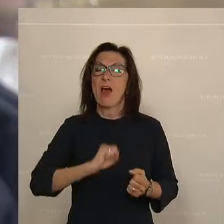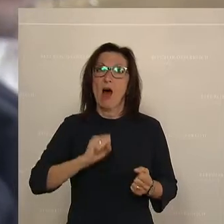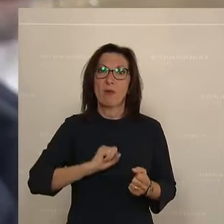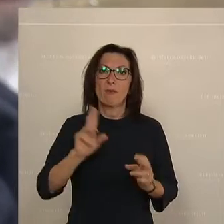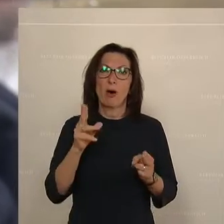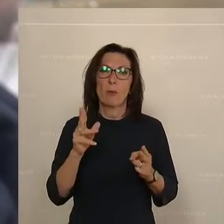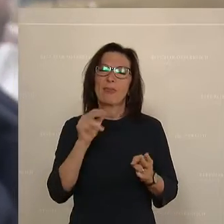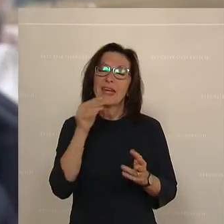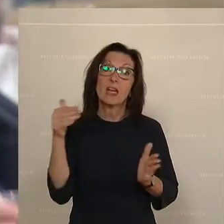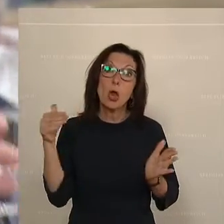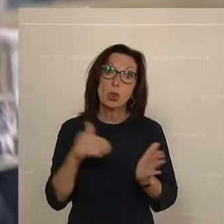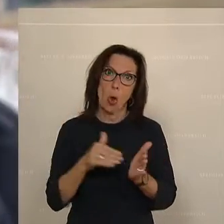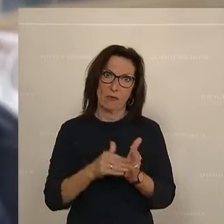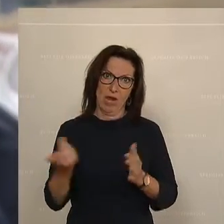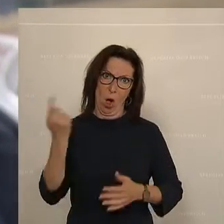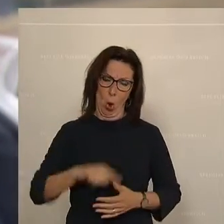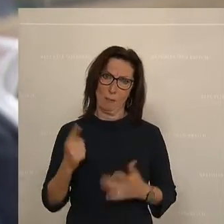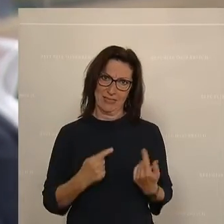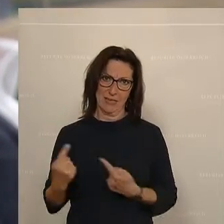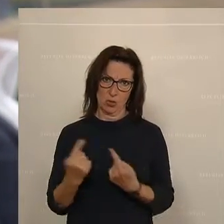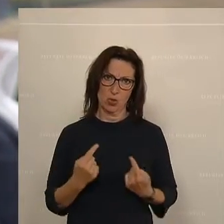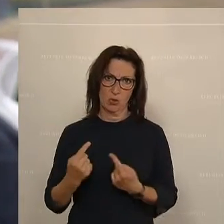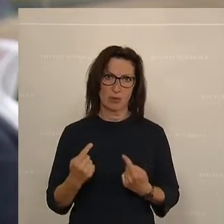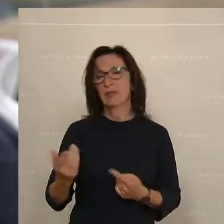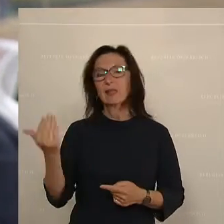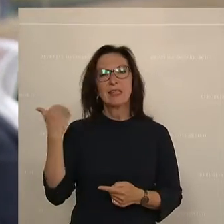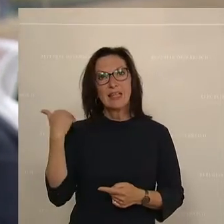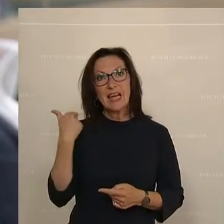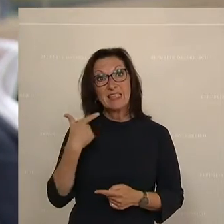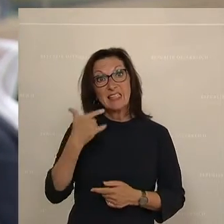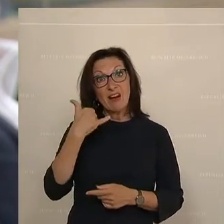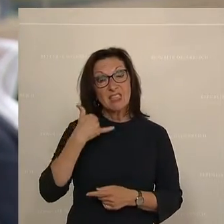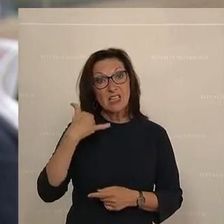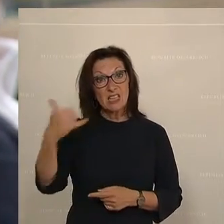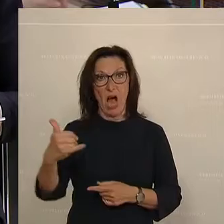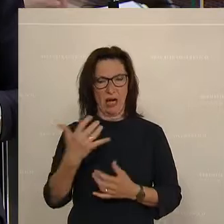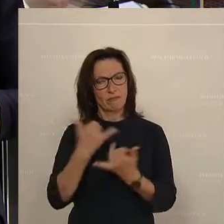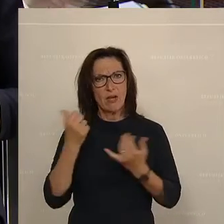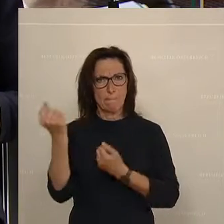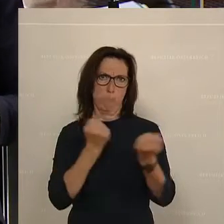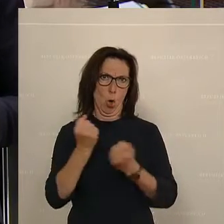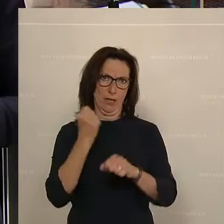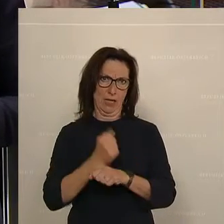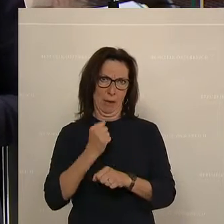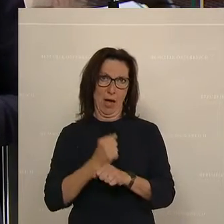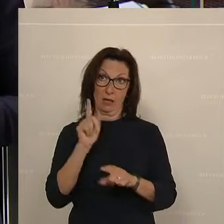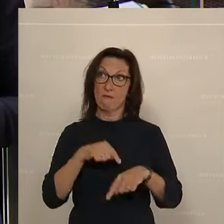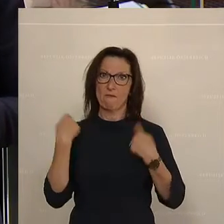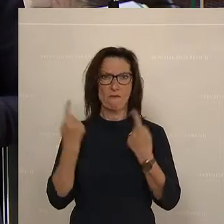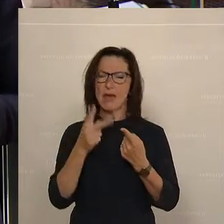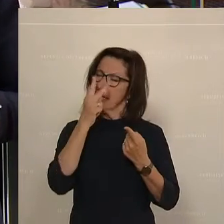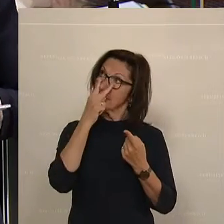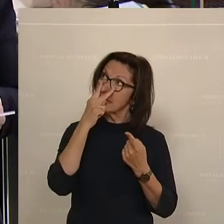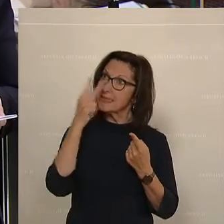hätte kommen müssen. Die Politik der vergangenen 20 Jahre hat uns hier in, und zwar sehenden Auges, sehenden